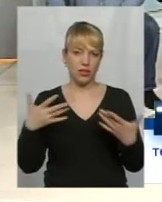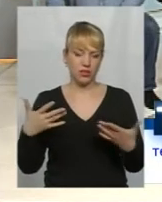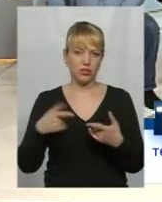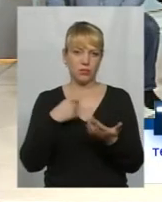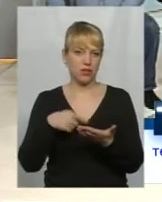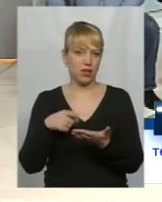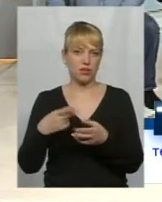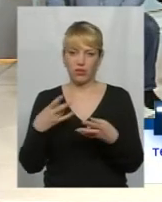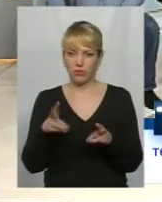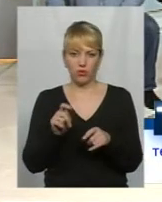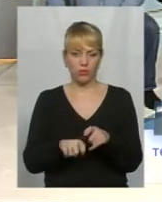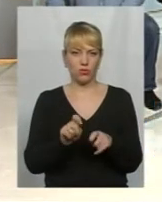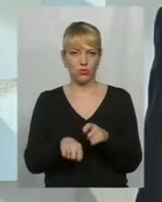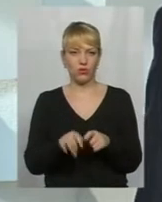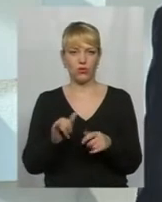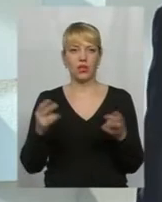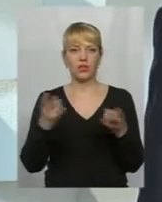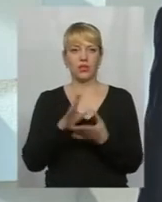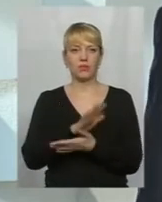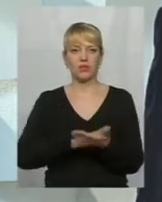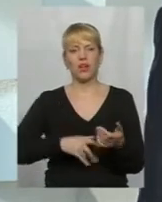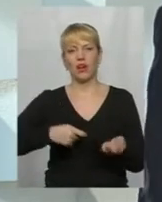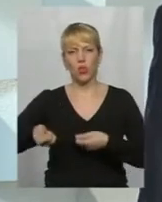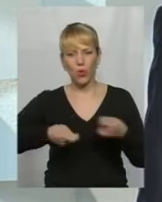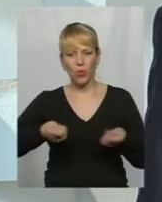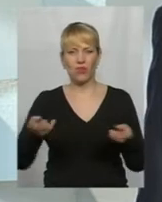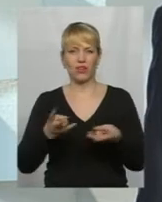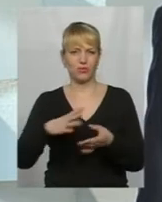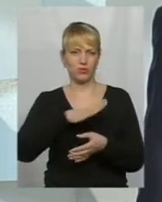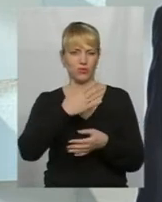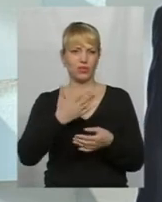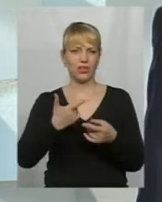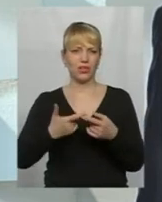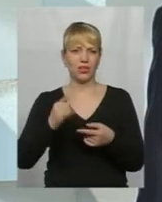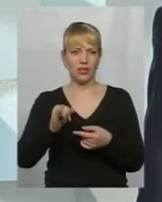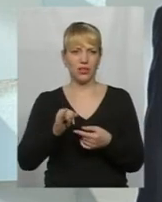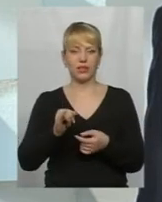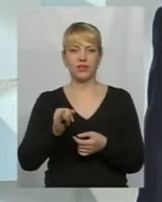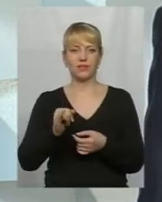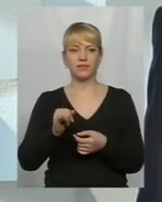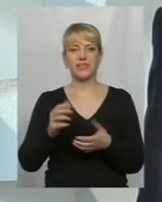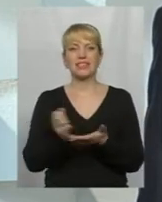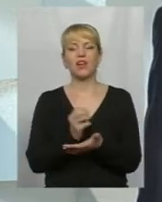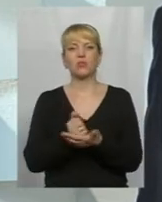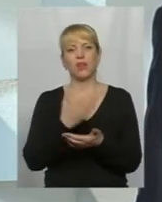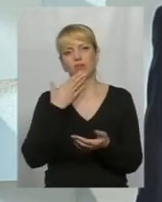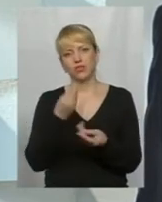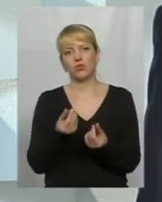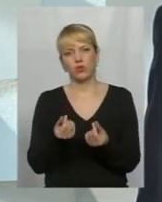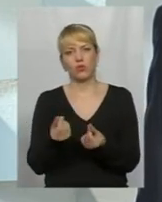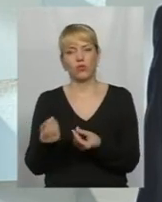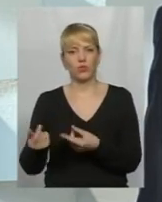Тобто не потрібен контроль. Треба й далі торгувати, далі заробляти свої капітали.